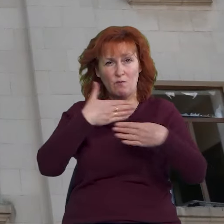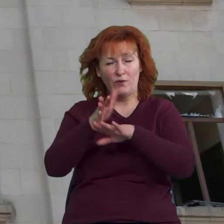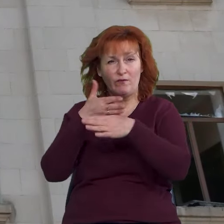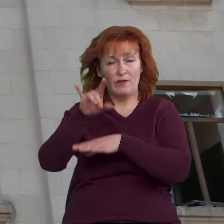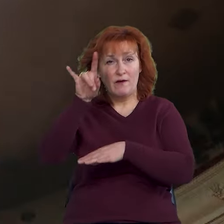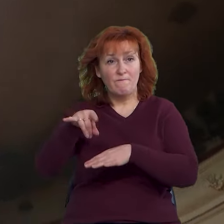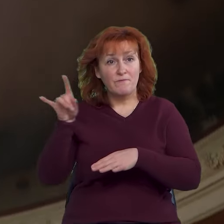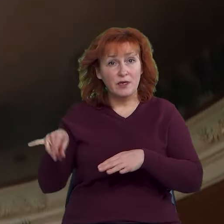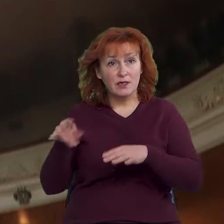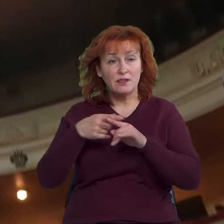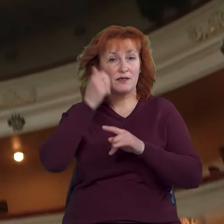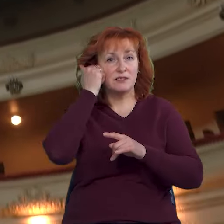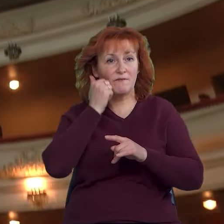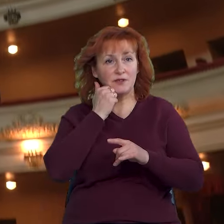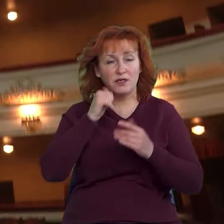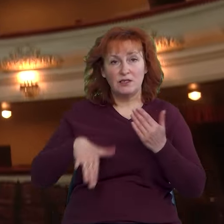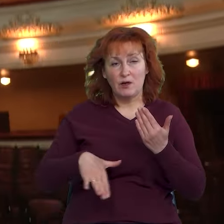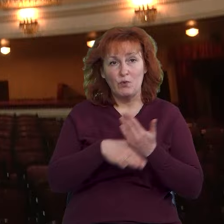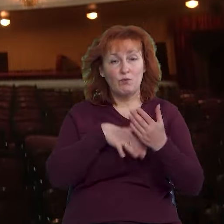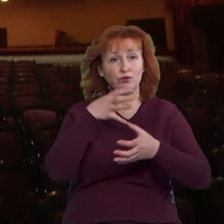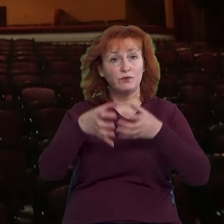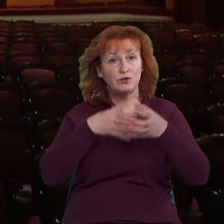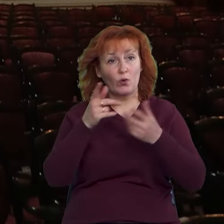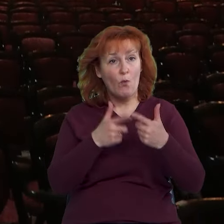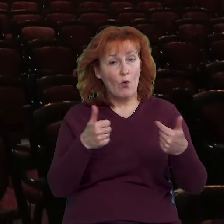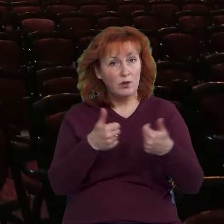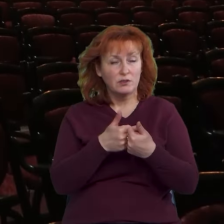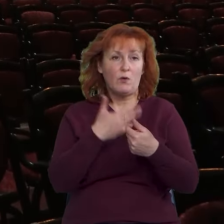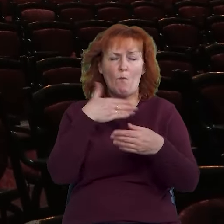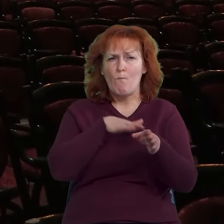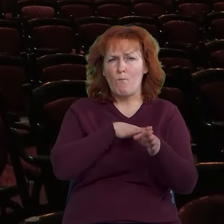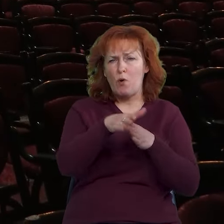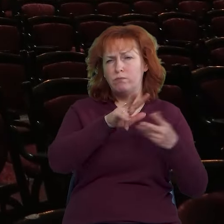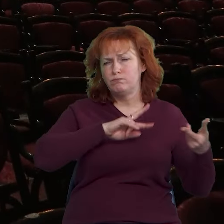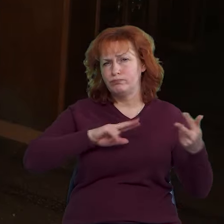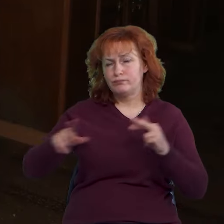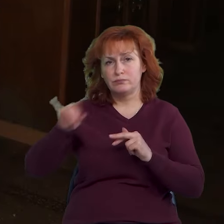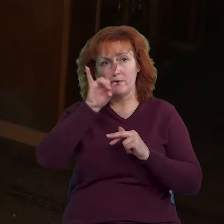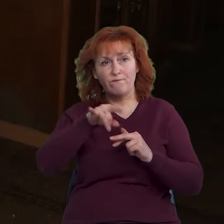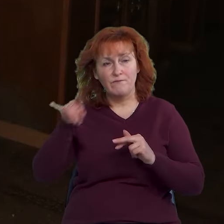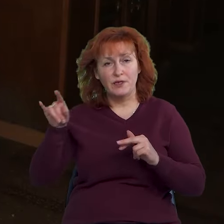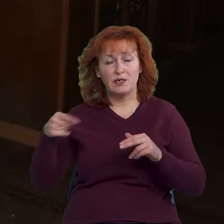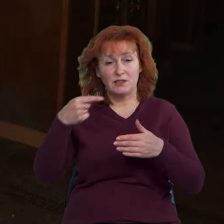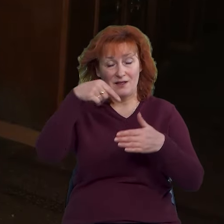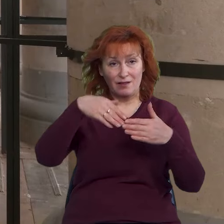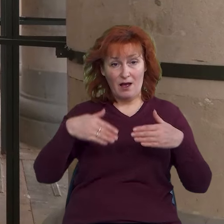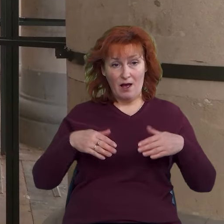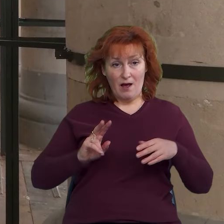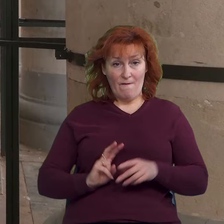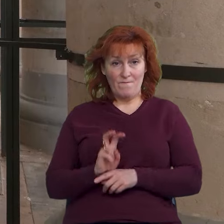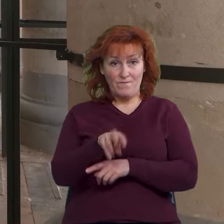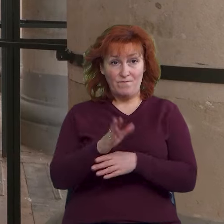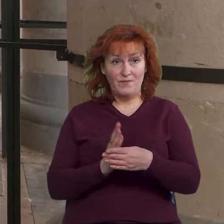повибивало вікна. Зараз завдяки допомозі міжнародних організацій у театрі повністю замінили всі вікна та вхідні дубові двері.